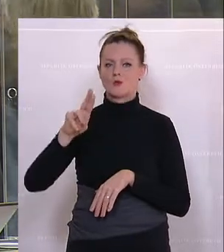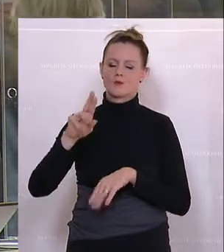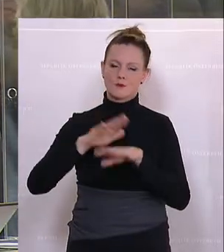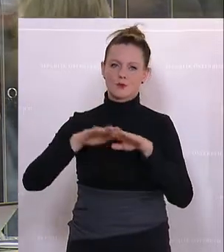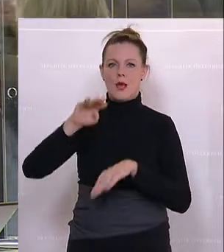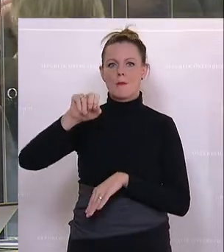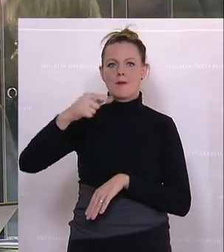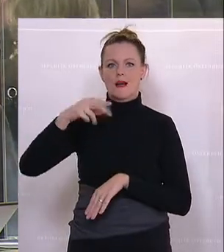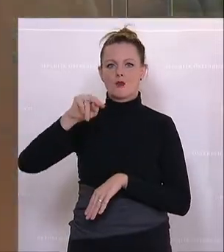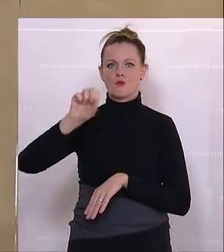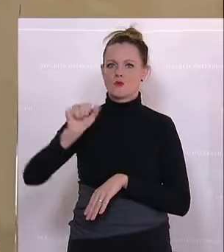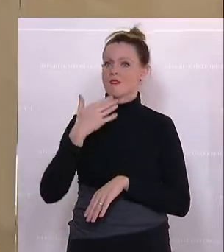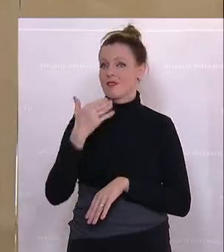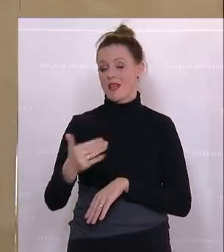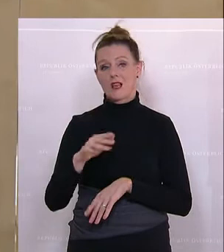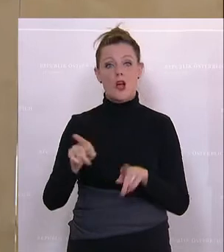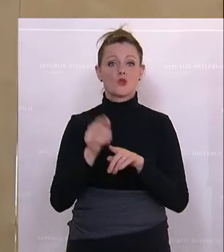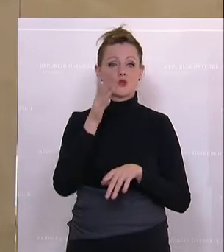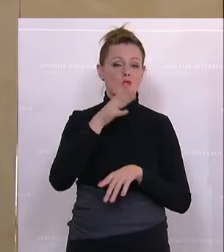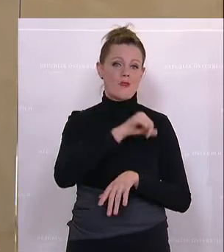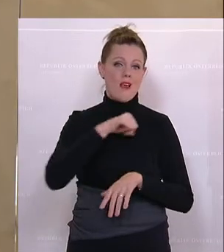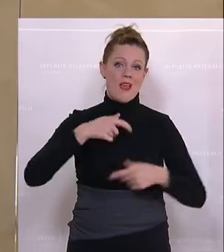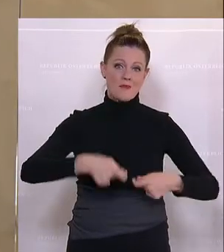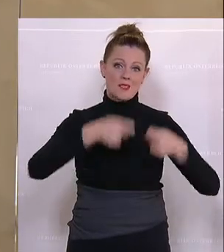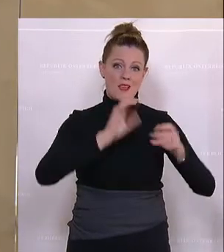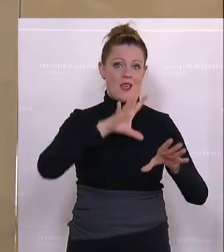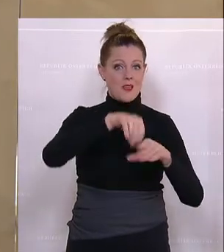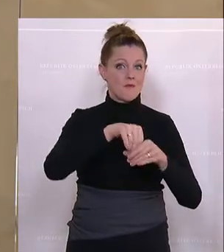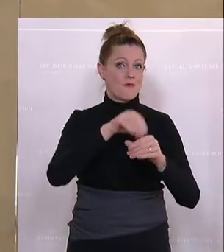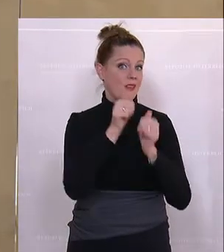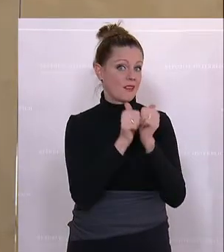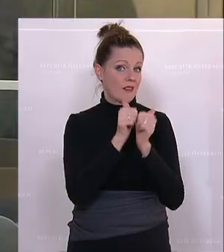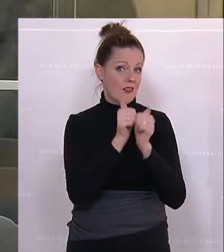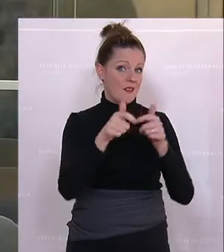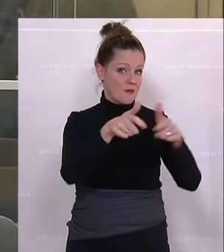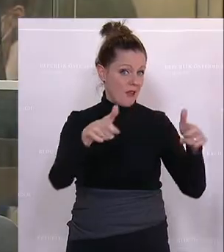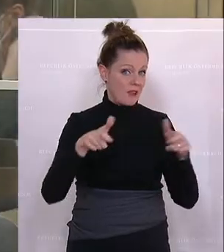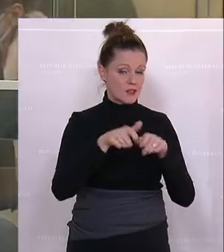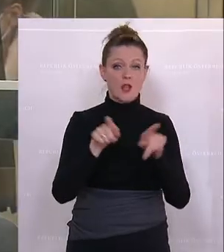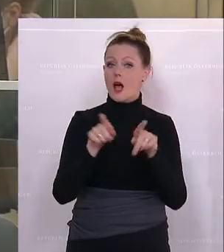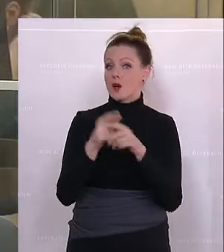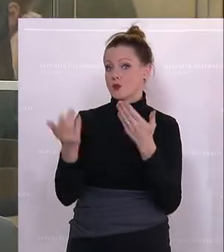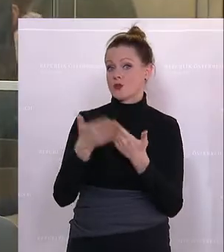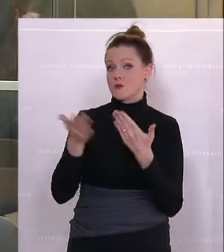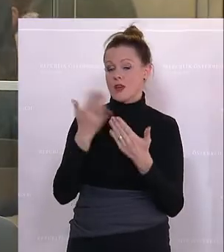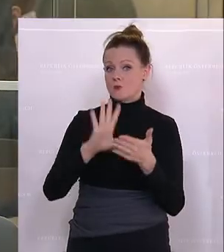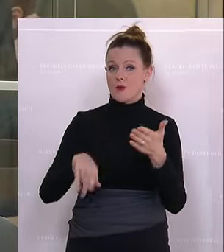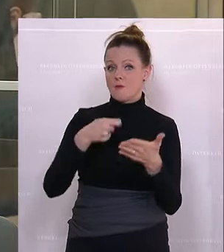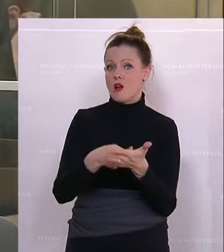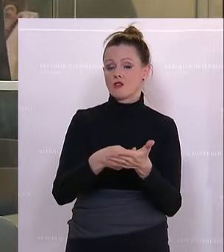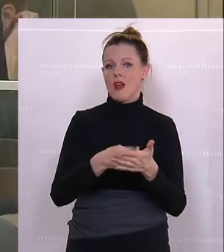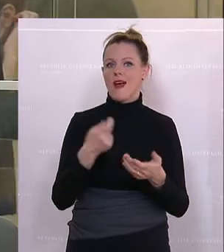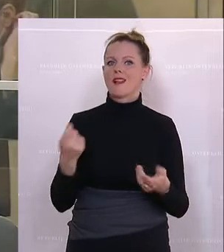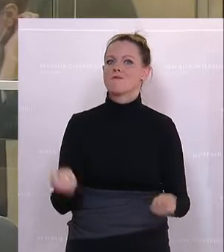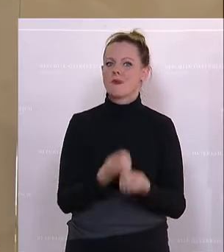Zukunft nicht nur die Alleinerzieher mit einbezogen werden in dieses Paket, sondern dass zum Beispiel auch pauschalierte Betriebe